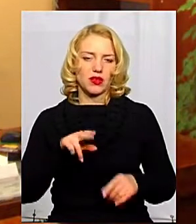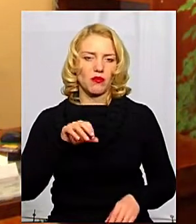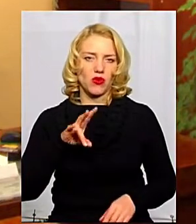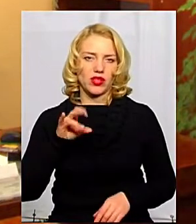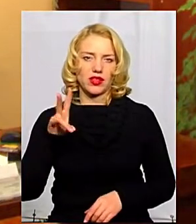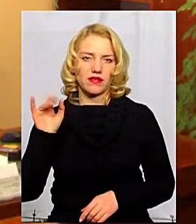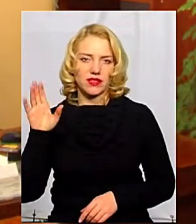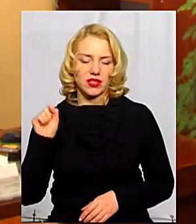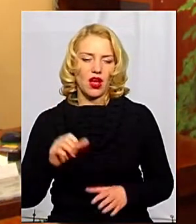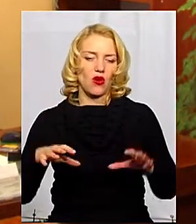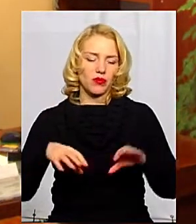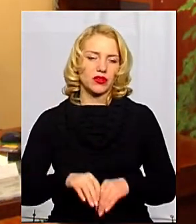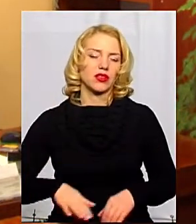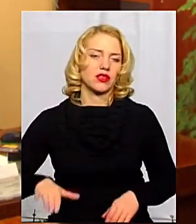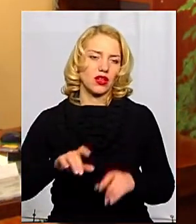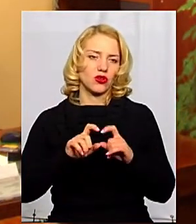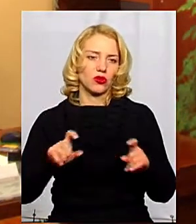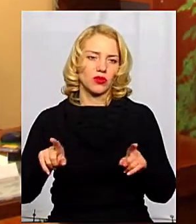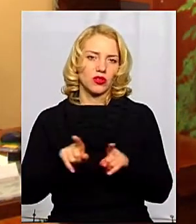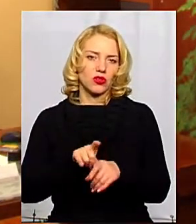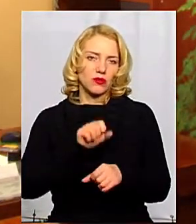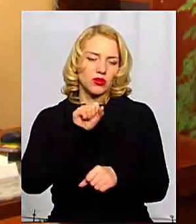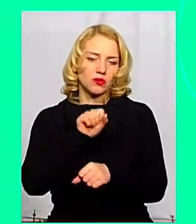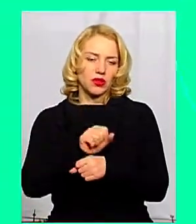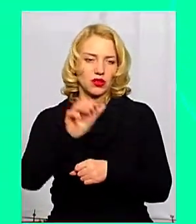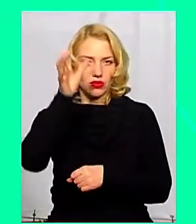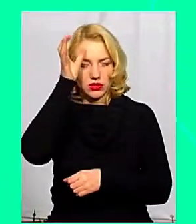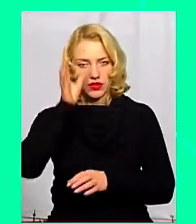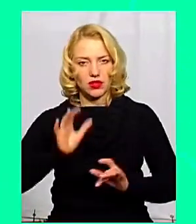територіальна громада також призупинили освітній процес.